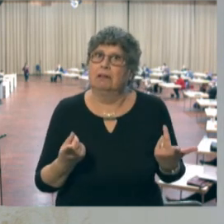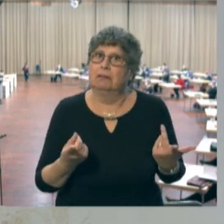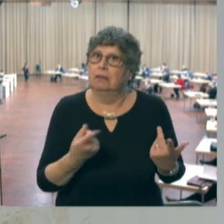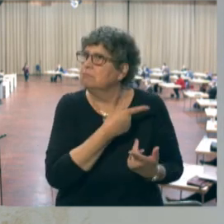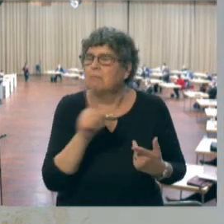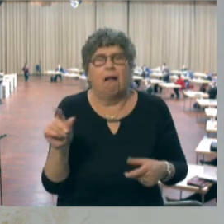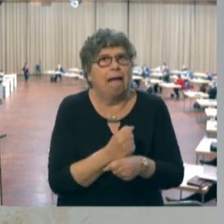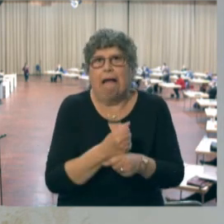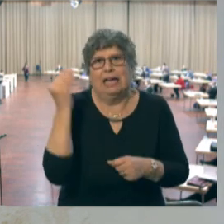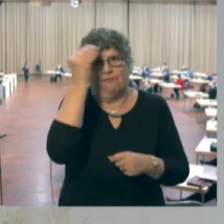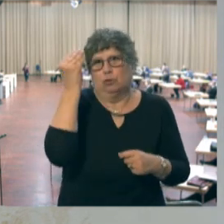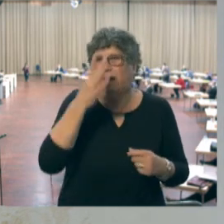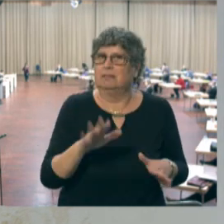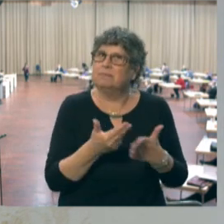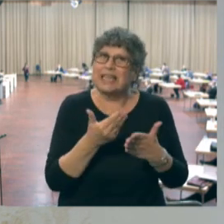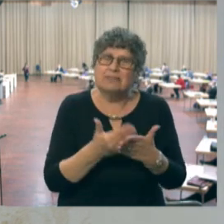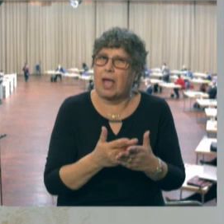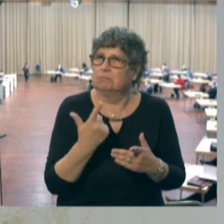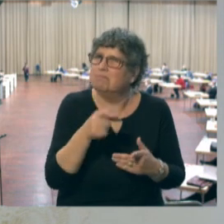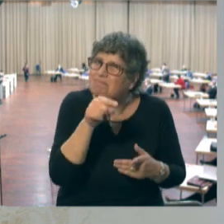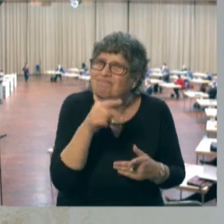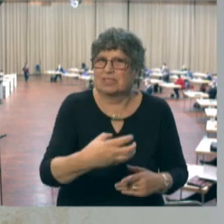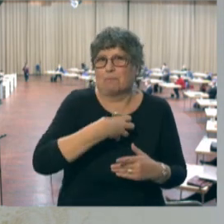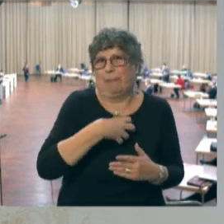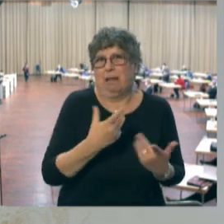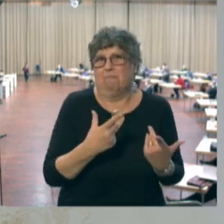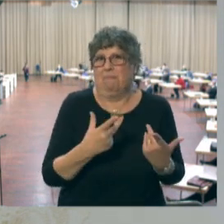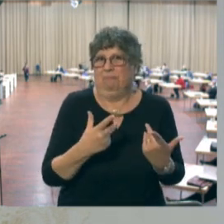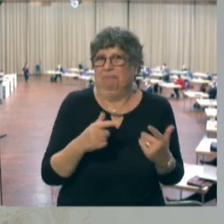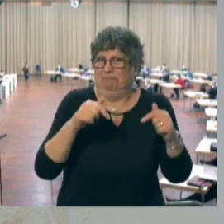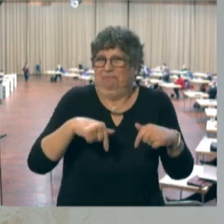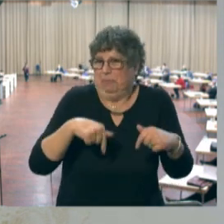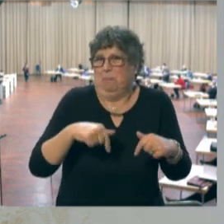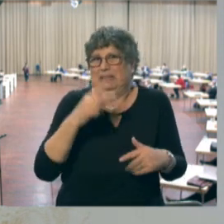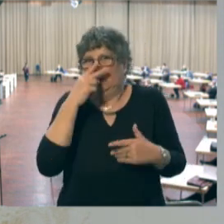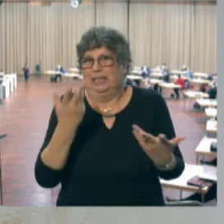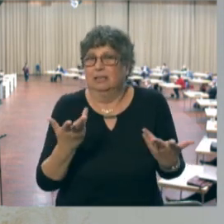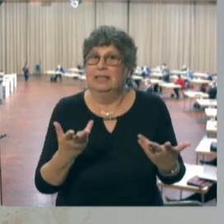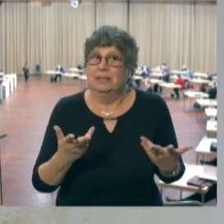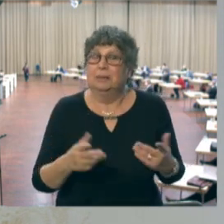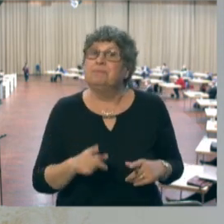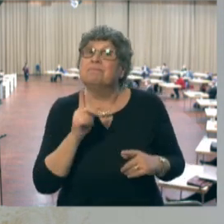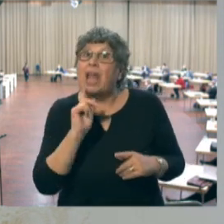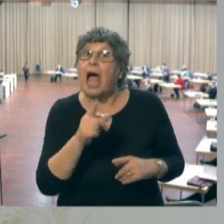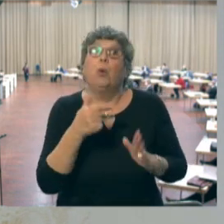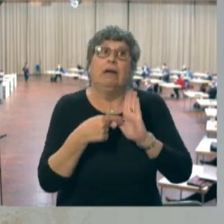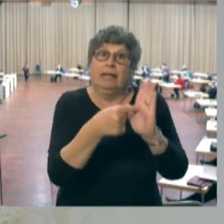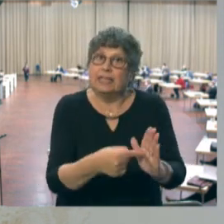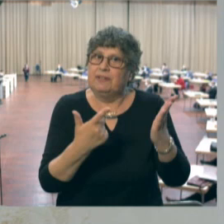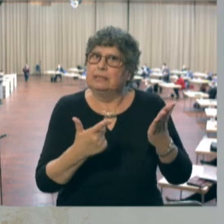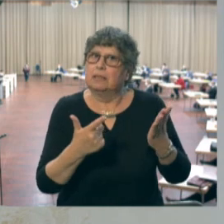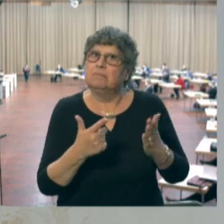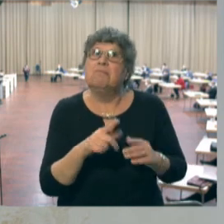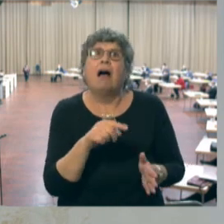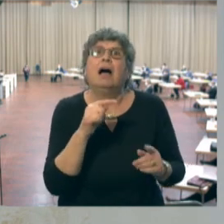vorstellen. Und das genau ist doch das große Problem, das wir vor uns haben. Und es wurde dann auch darauf hingewiesen, dass für